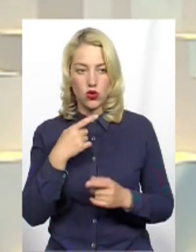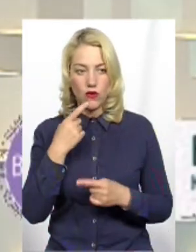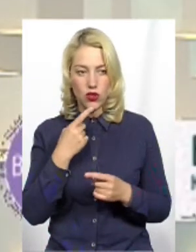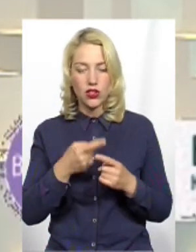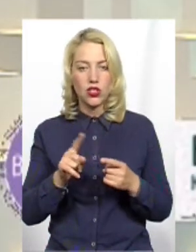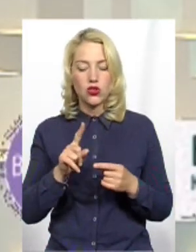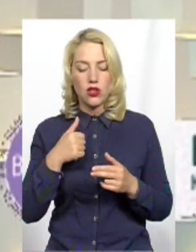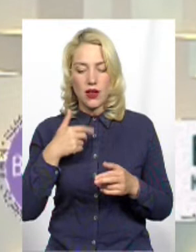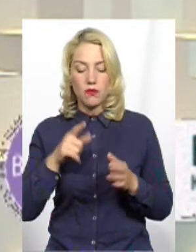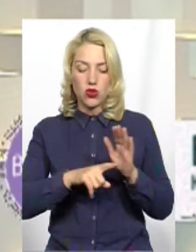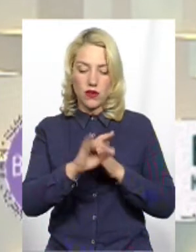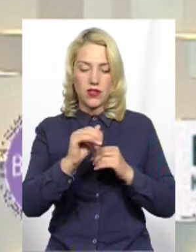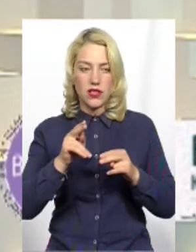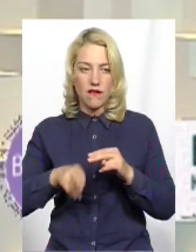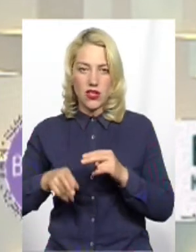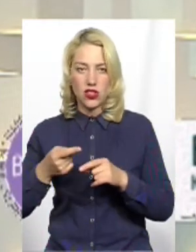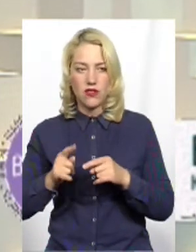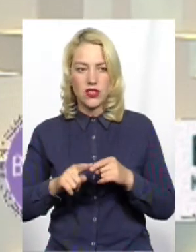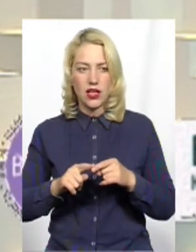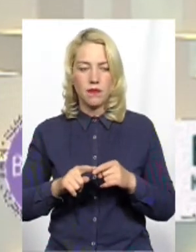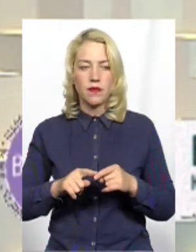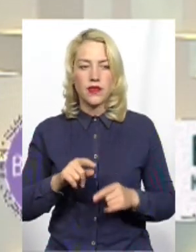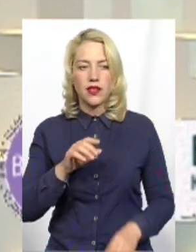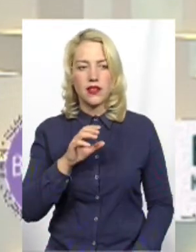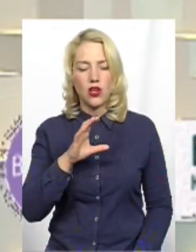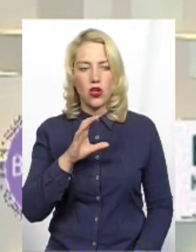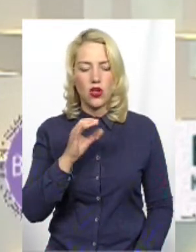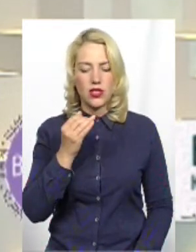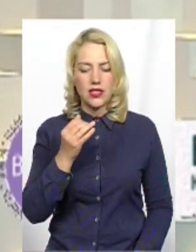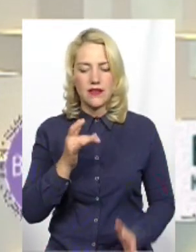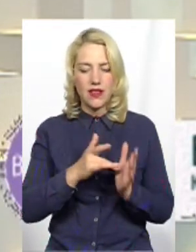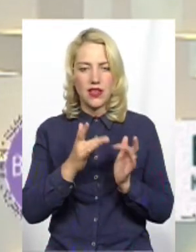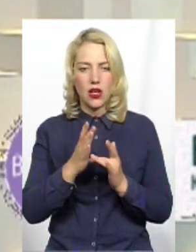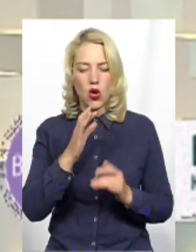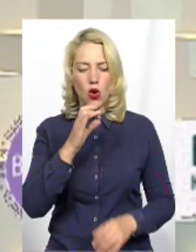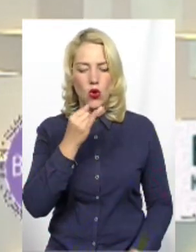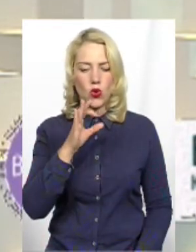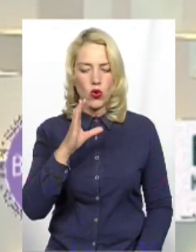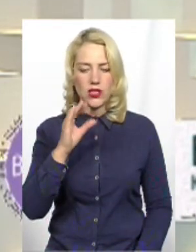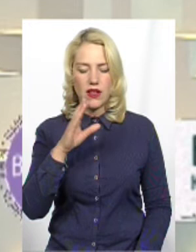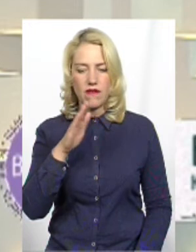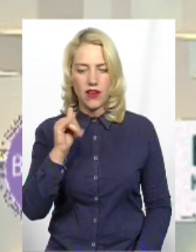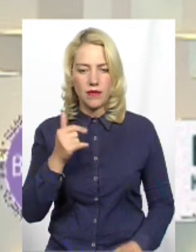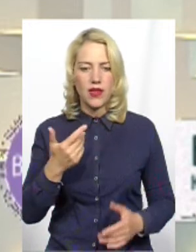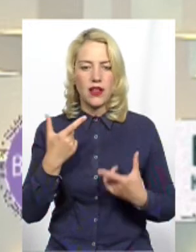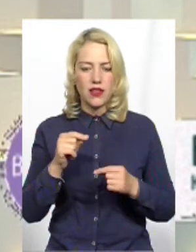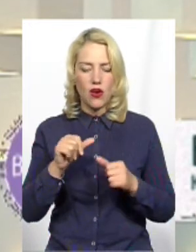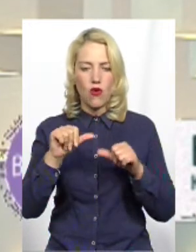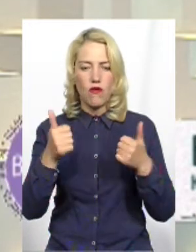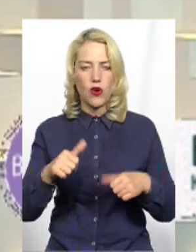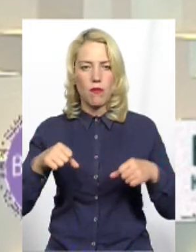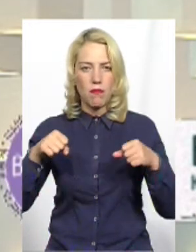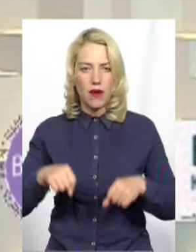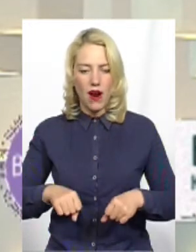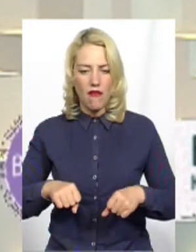і вже завершив Це костел Святого Йосипа Де, оформивши право власності за державою На